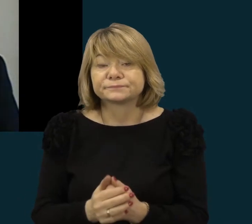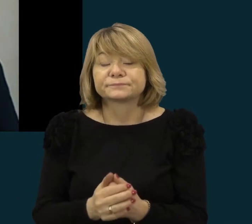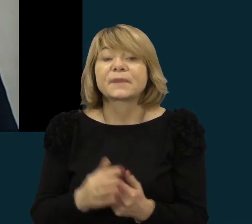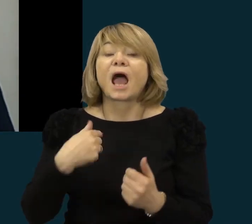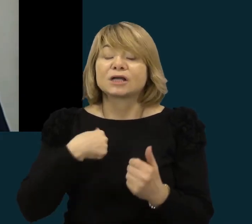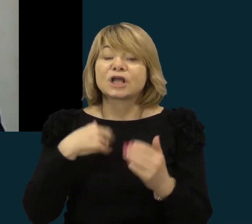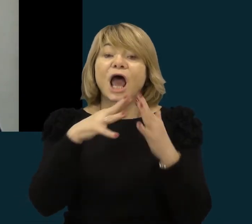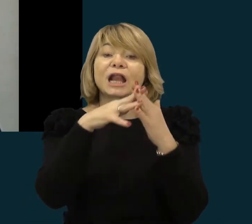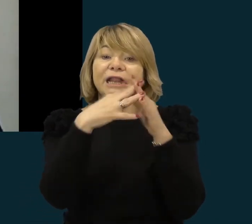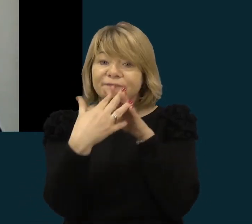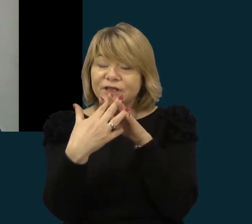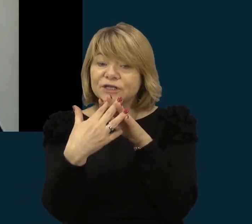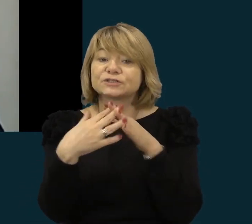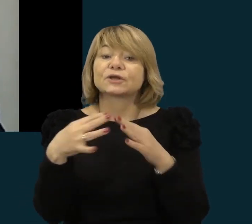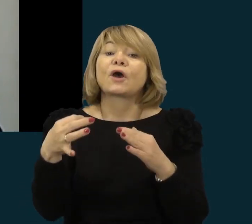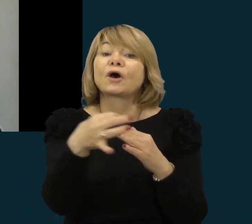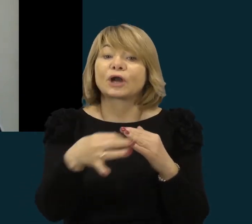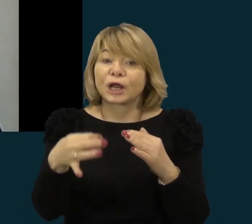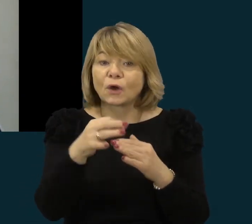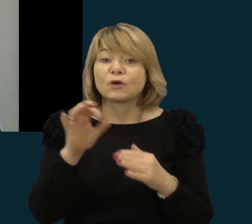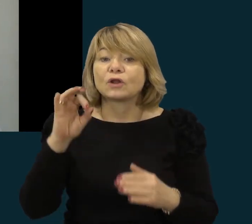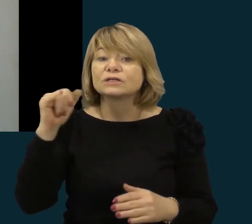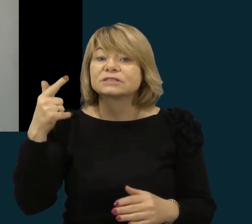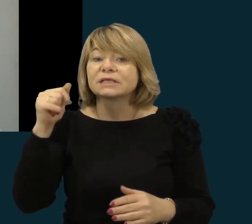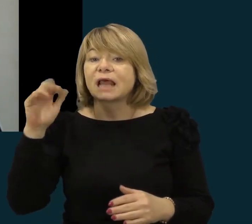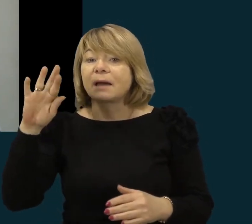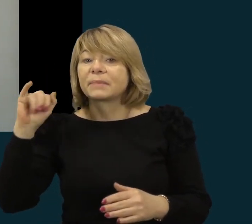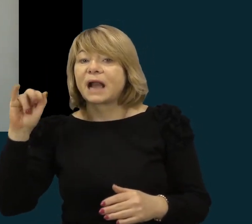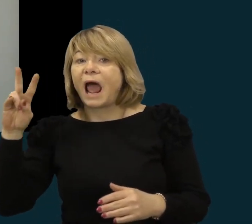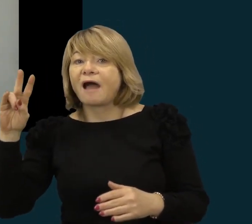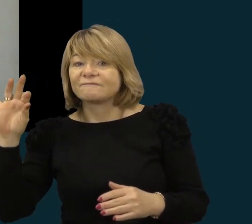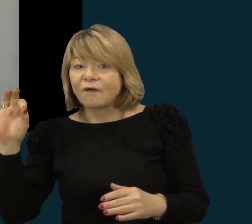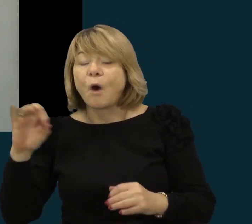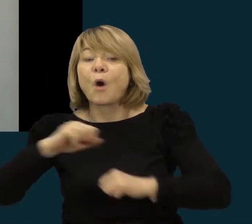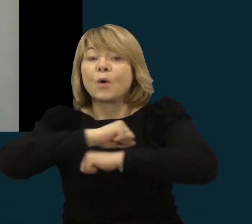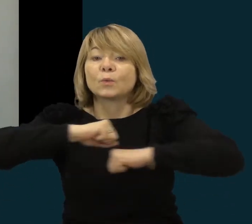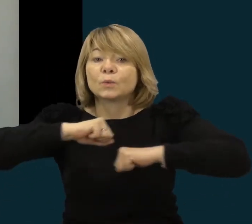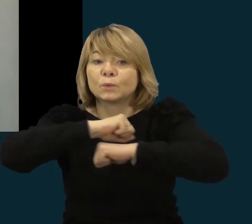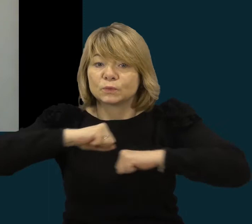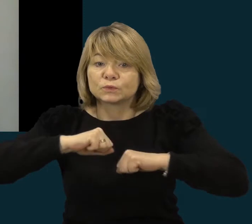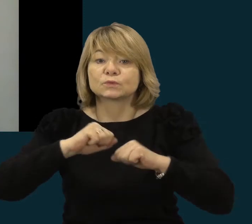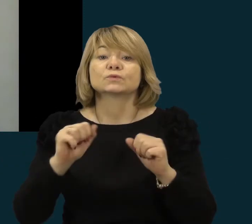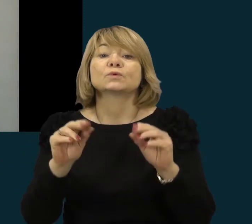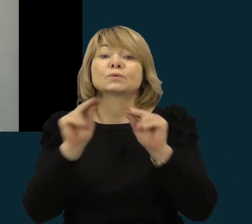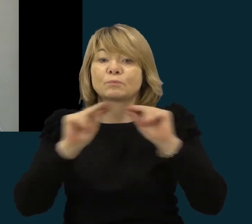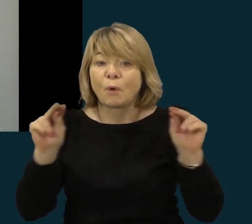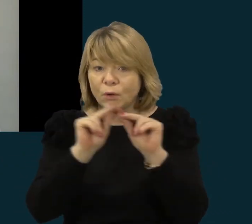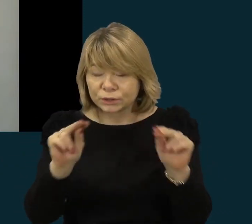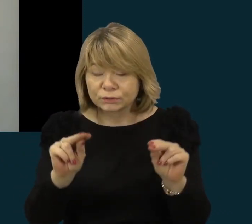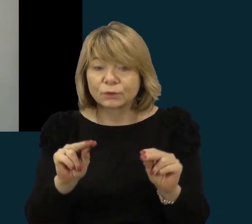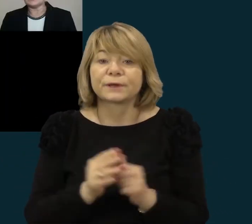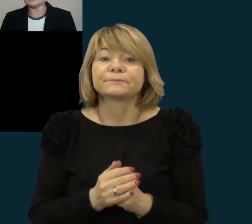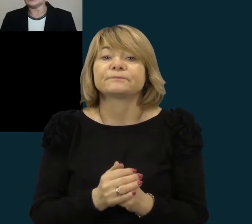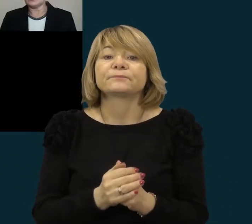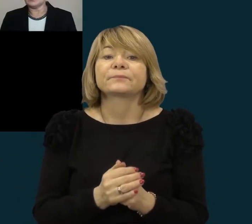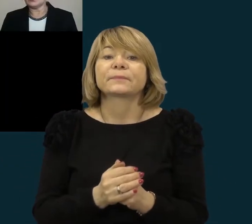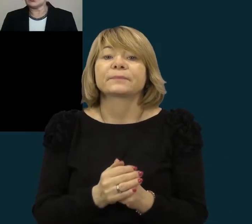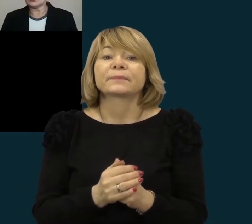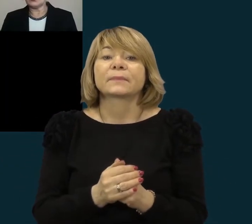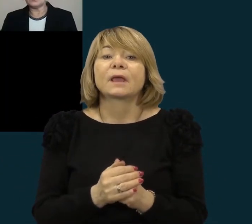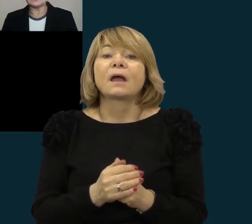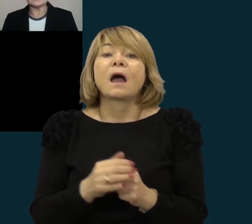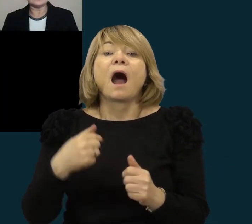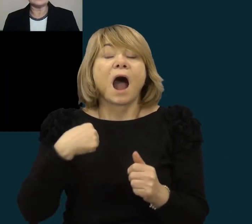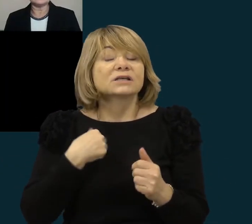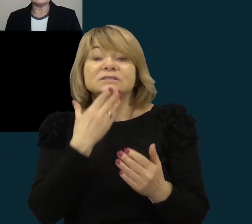Radbiliškio rajonas įdabravo gimnazijos kūno kultūros moktoje, Vita Masienienė. Ir šiandieną šio pranešimo metu